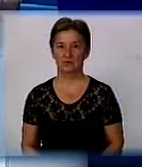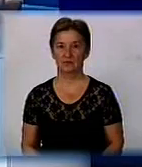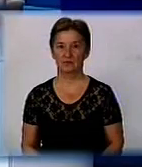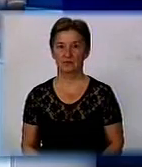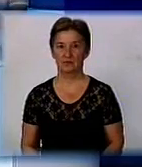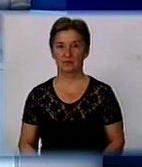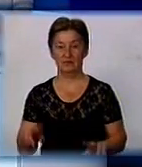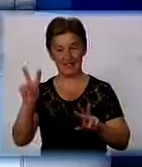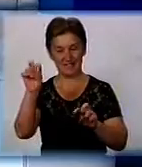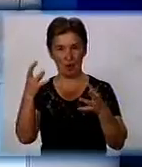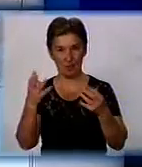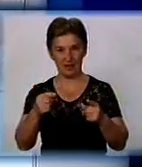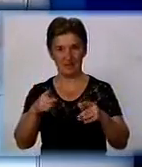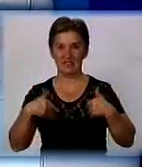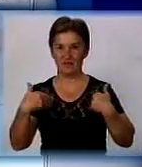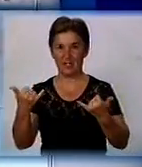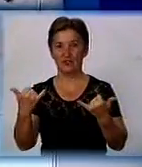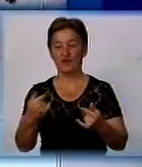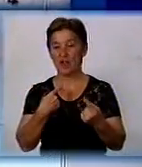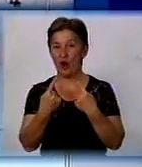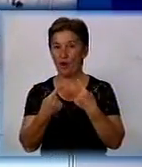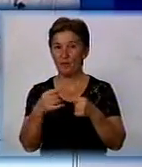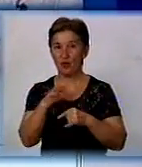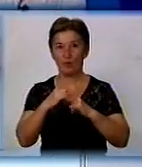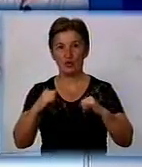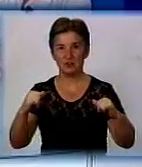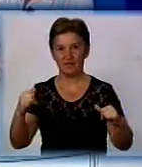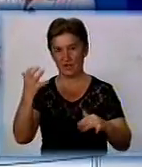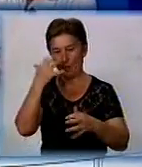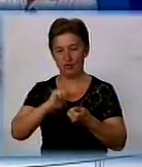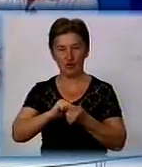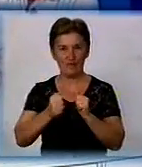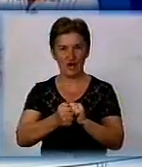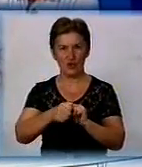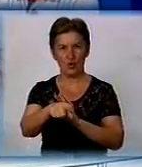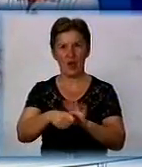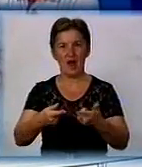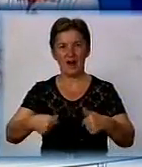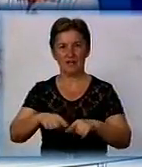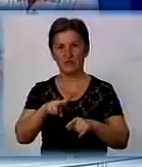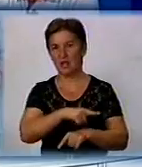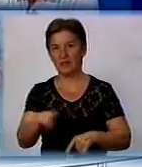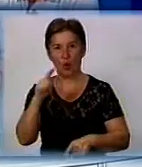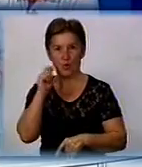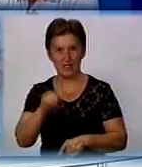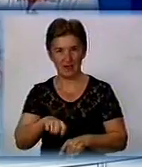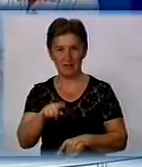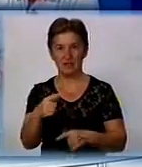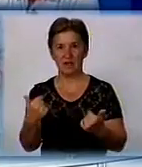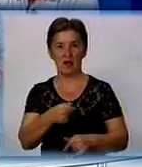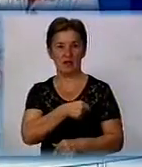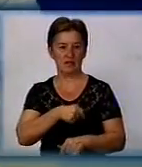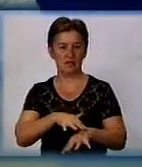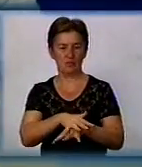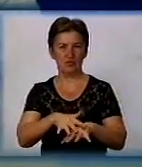Тема дня в ефірі, я вас вітаю. Сьогодні говоримо про розвиток буро-вугільної галузі на Україні. Мій гість – народний депутат України Віктор